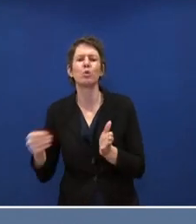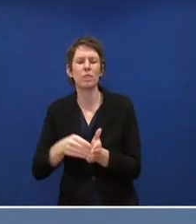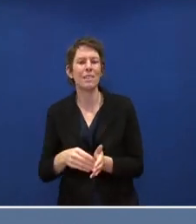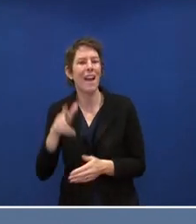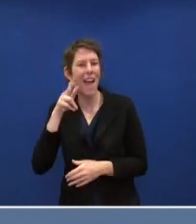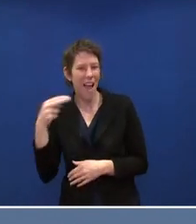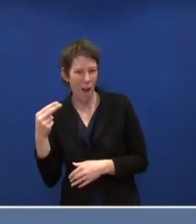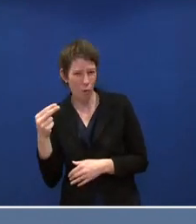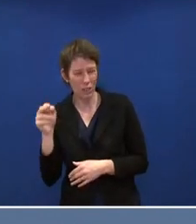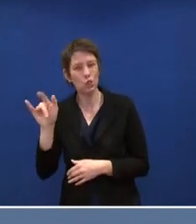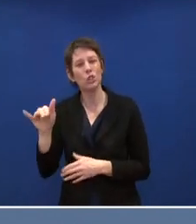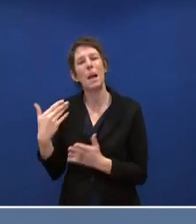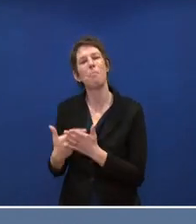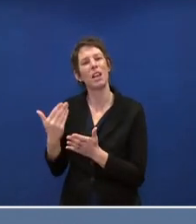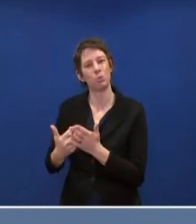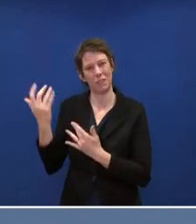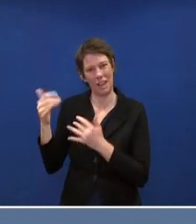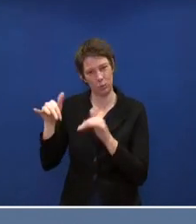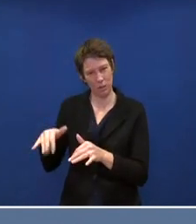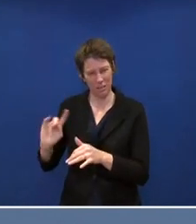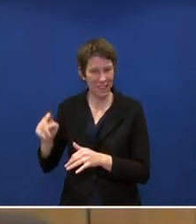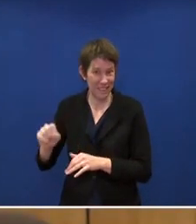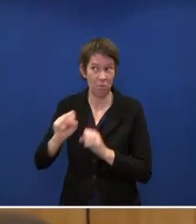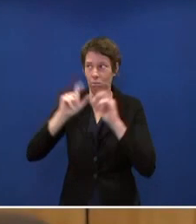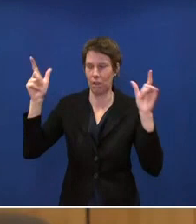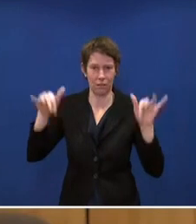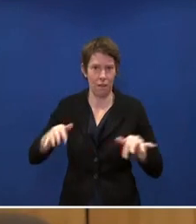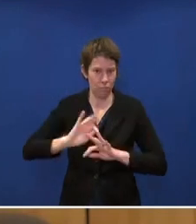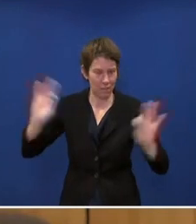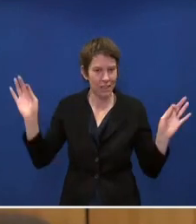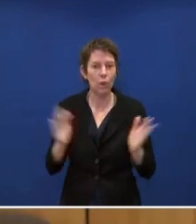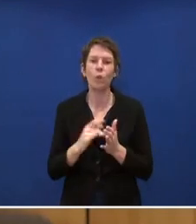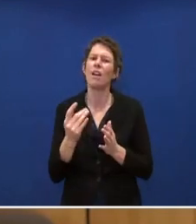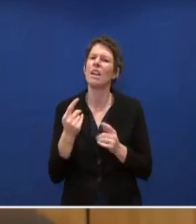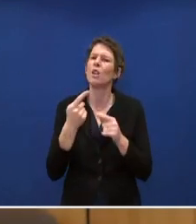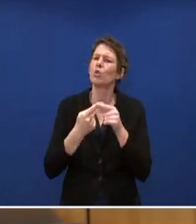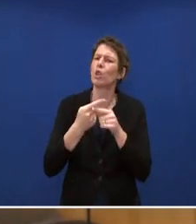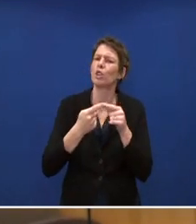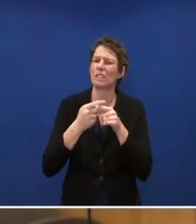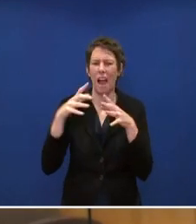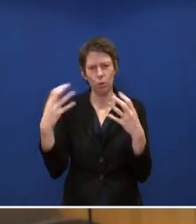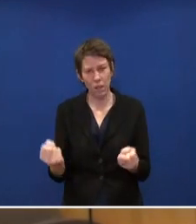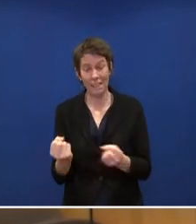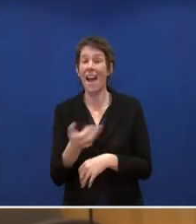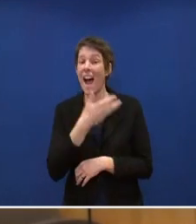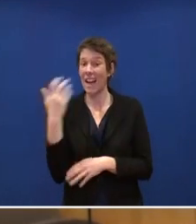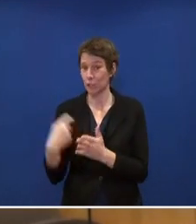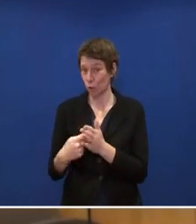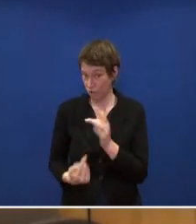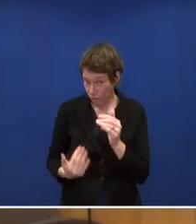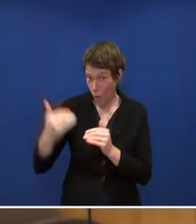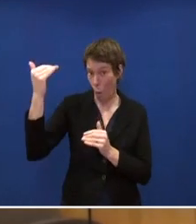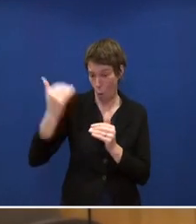Haben Sie vielleicht eine Beispielrechnung parat, um sich das mal vorzustellen? Also für einen Durchschnittshaushalt, wie hoch sind die Heizkosten? Wie viel davon ist der CO2